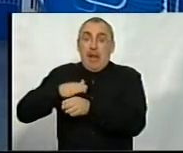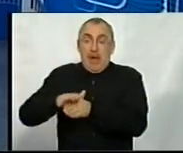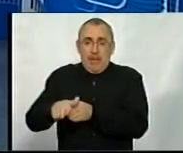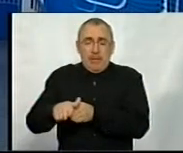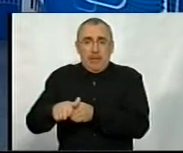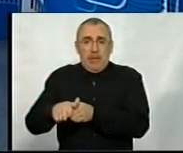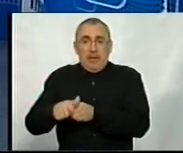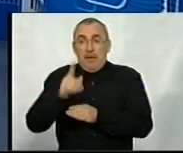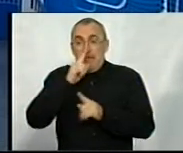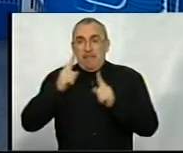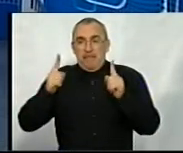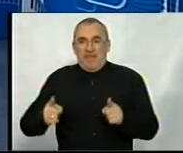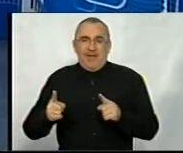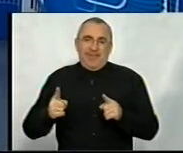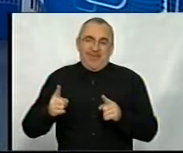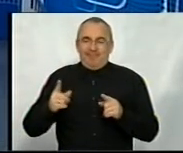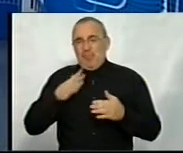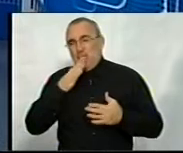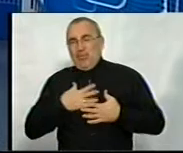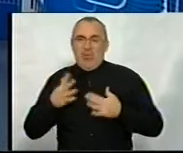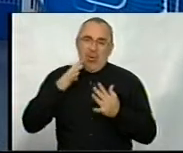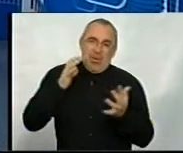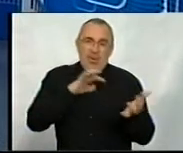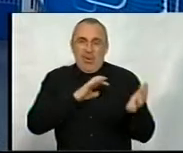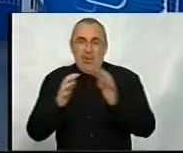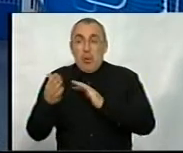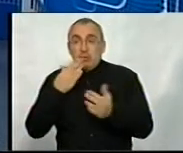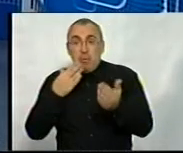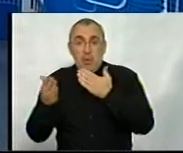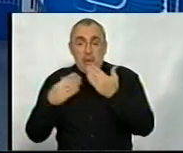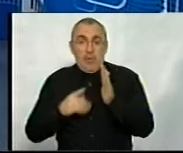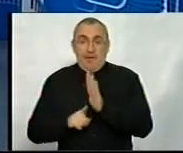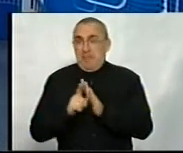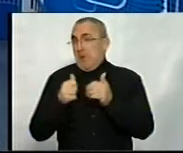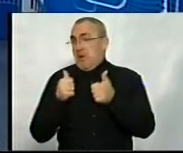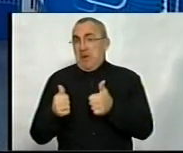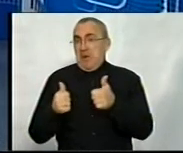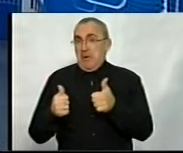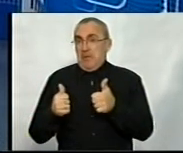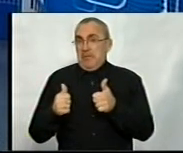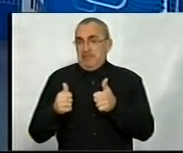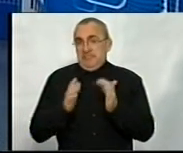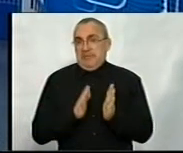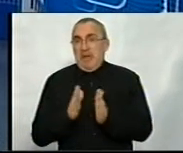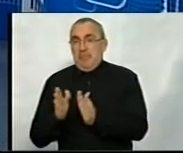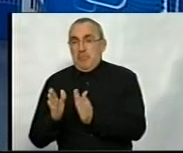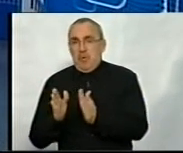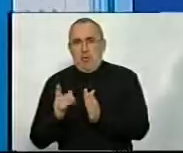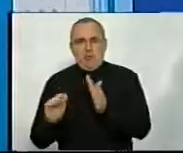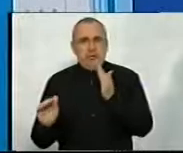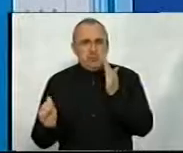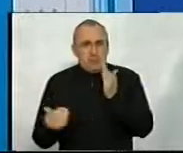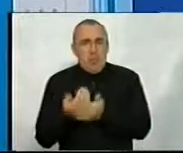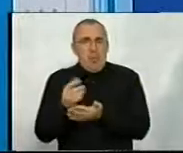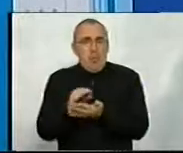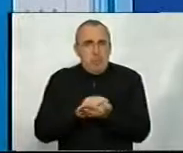місяць, як то кажуть, коли стосунки начебто гарні, стабілізуються. Але знову ж вони